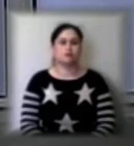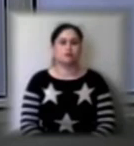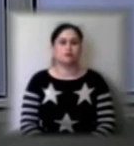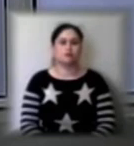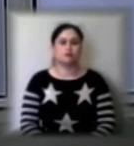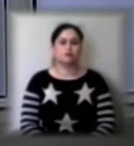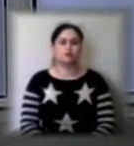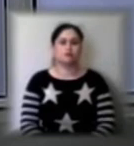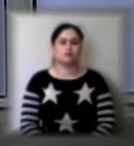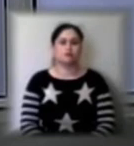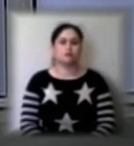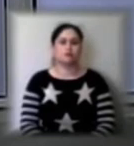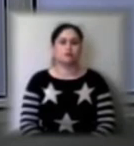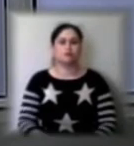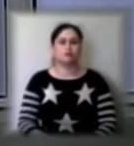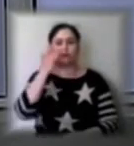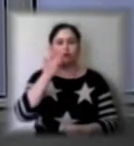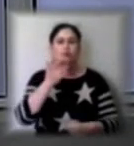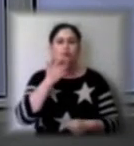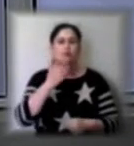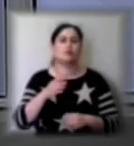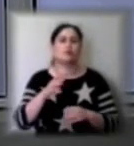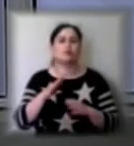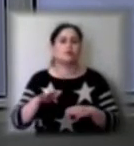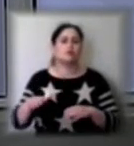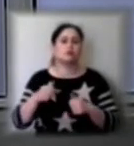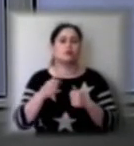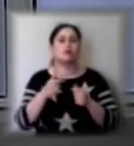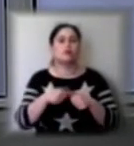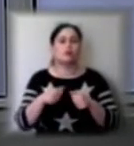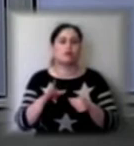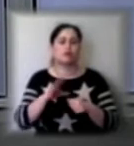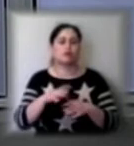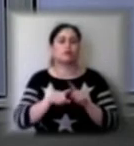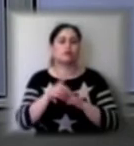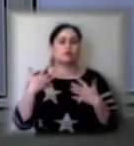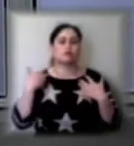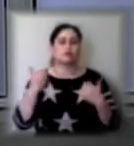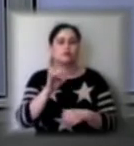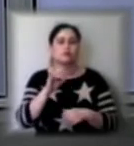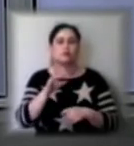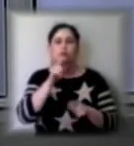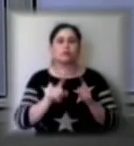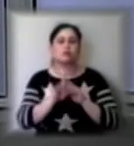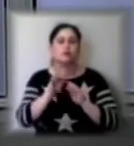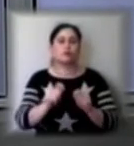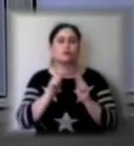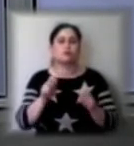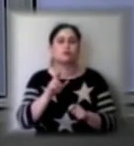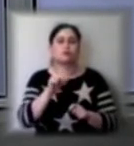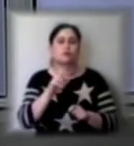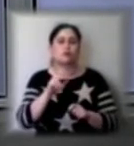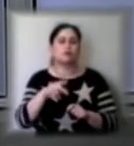Літні дитячі табори у Херсоні готують до початку оздоровчого сезону. Коли саме відкриються заклади, дізнавалася Ольга Ляшенко.